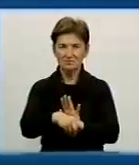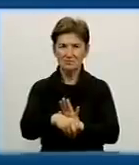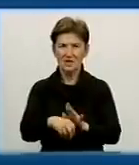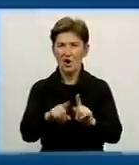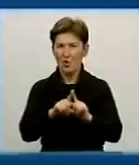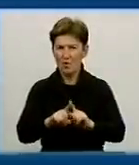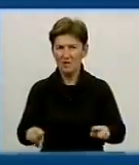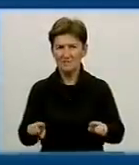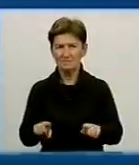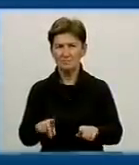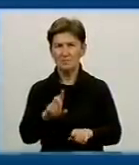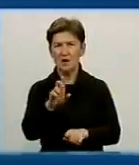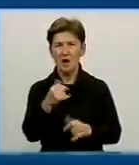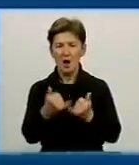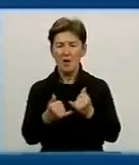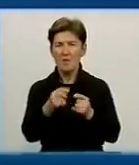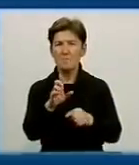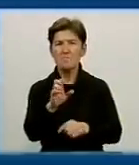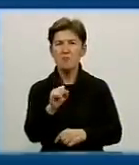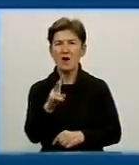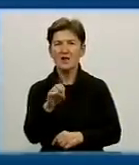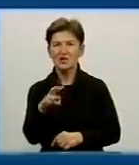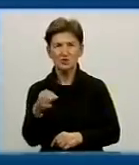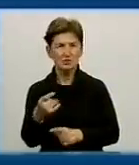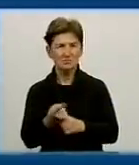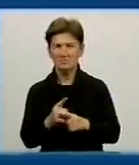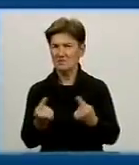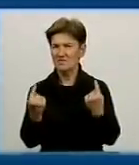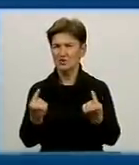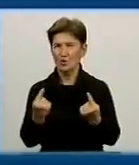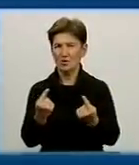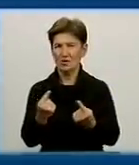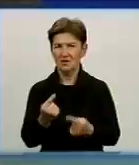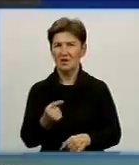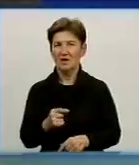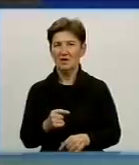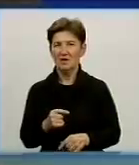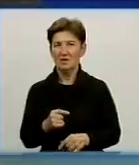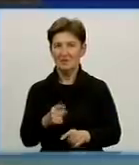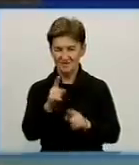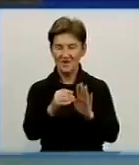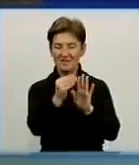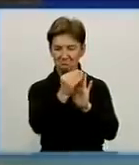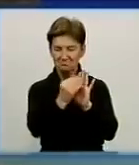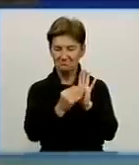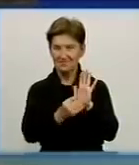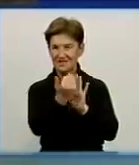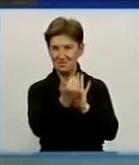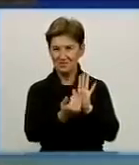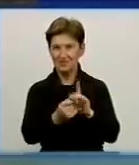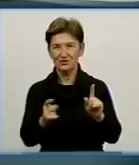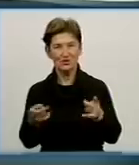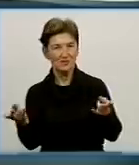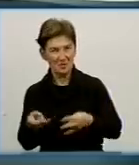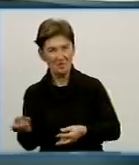Особливо в баклажани, там взагалі місць нітратів дуже високий. Тобто склали список продуктів, які варто вживати в кині.